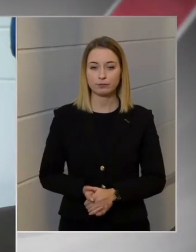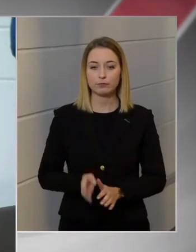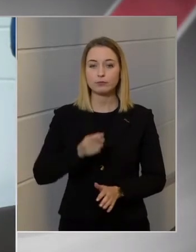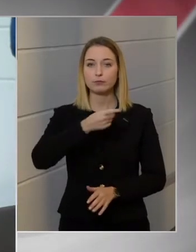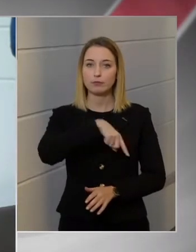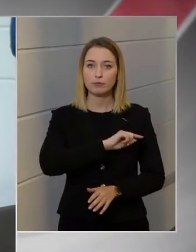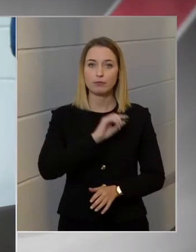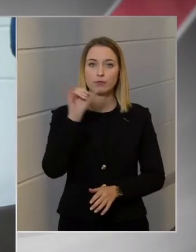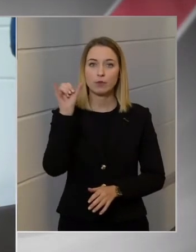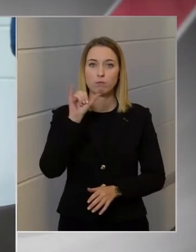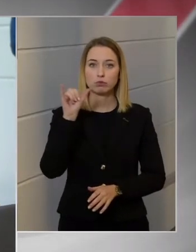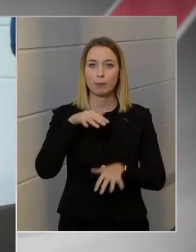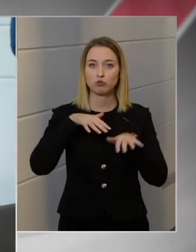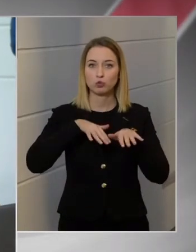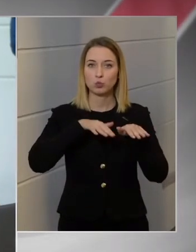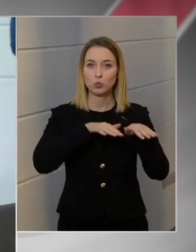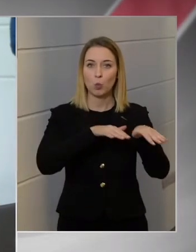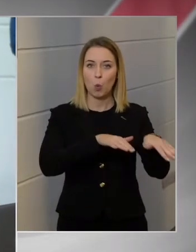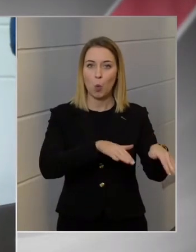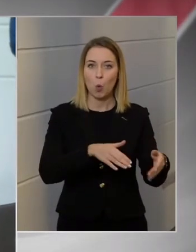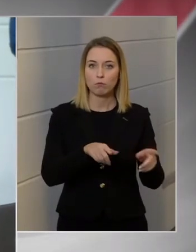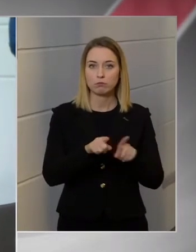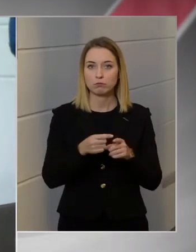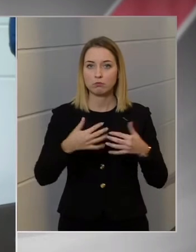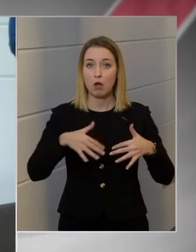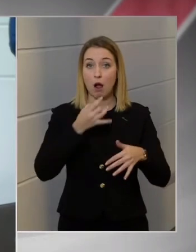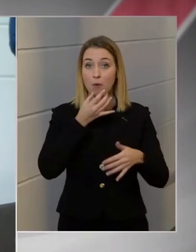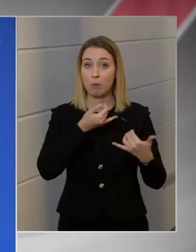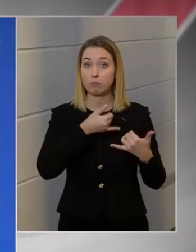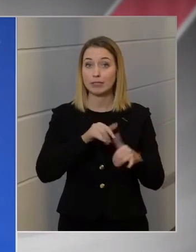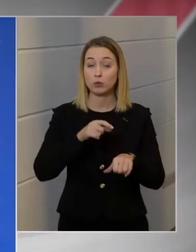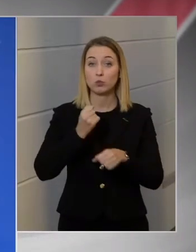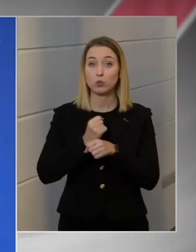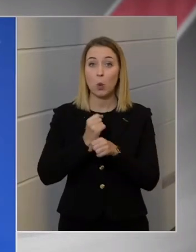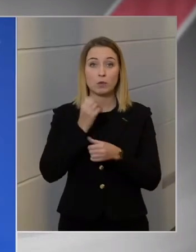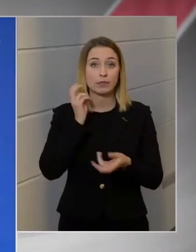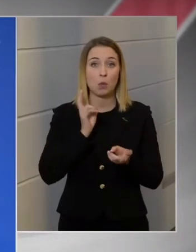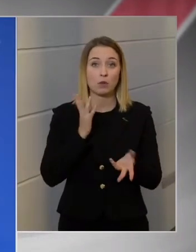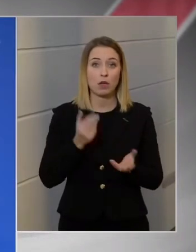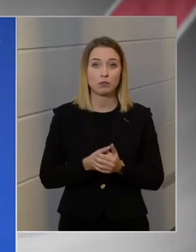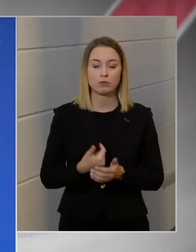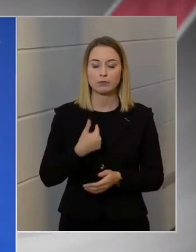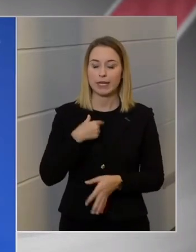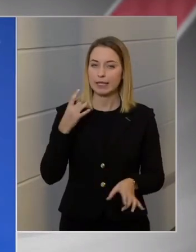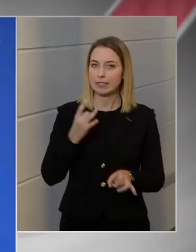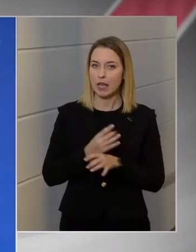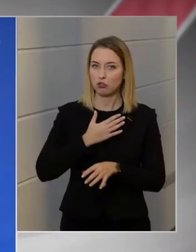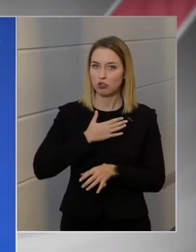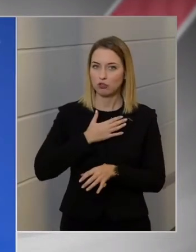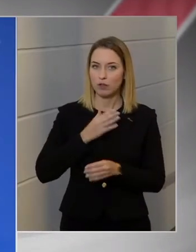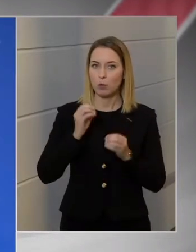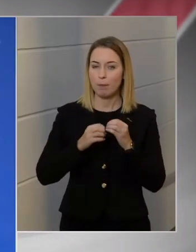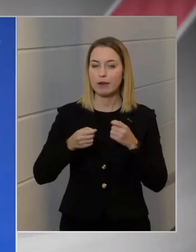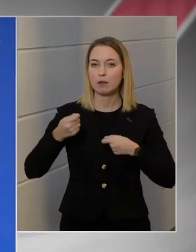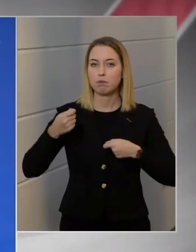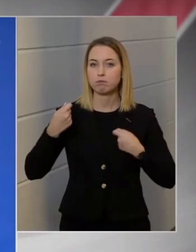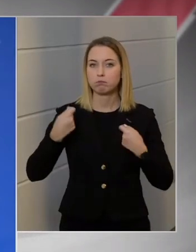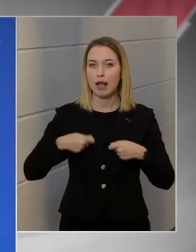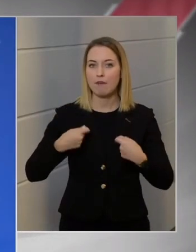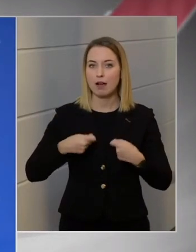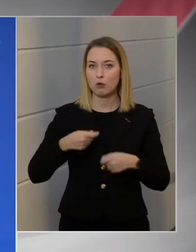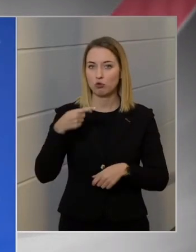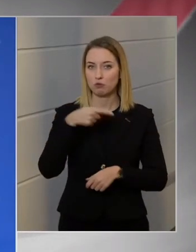Önök egyébként a budapesti dugók miatt mennyivel hamarabb indulnak el dolgozni? Én szerencsés vagyok nagyon, mert a belvárosban lakom.